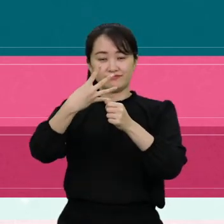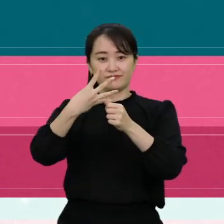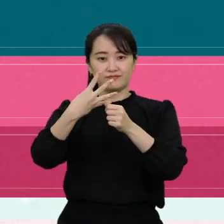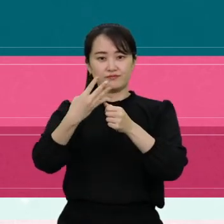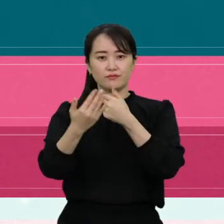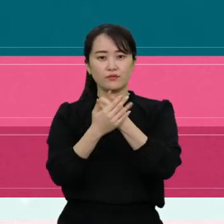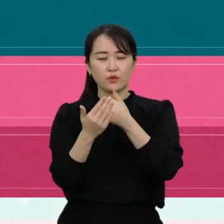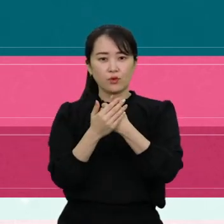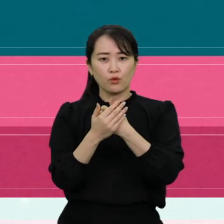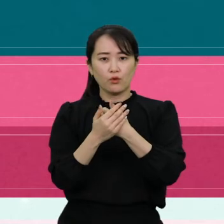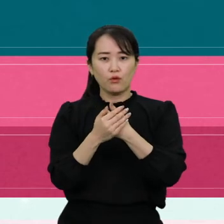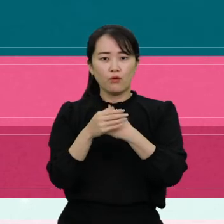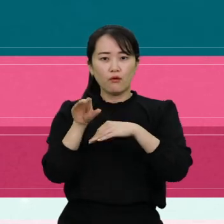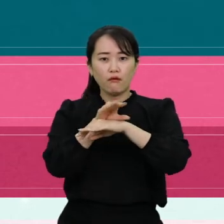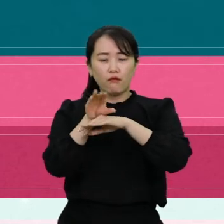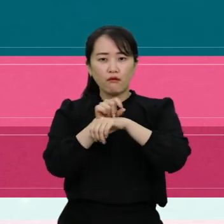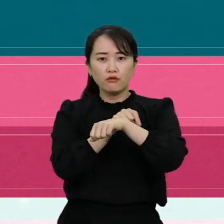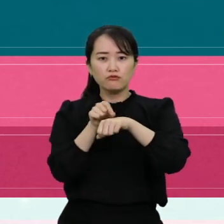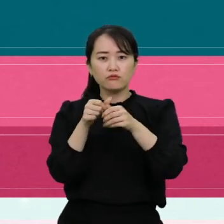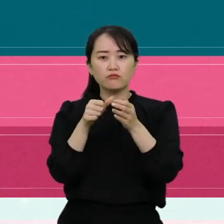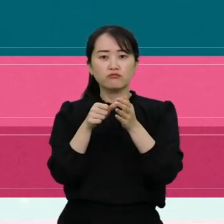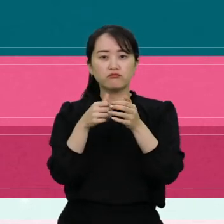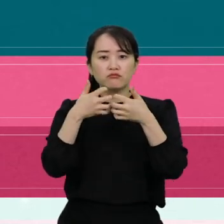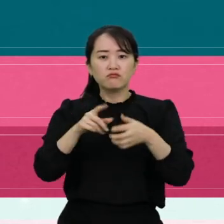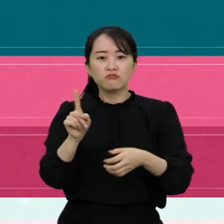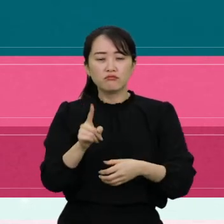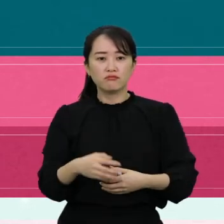보조공학에 의한 특수한 장치는?